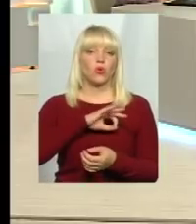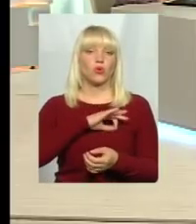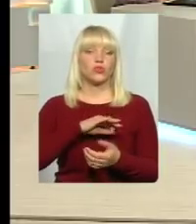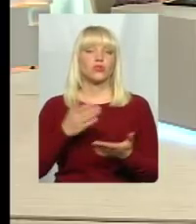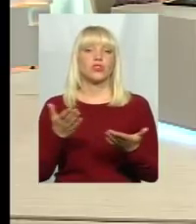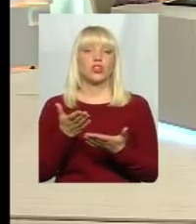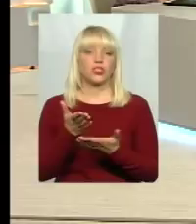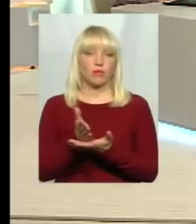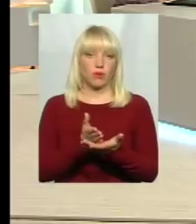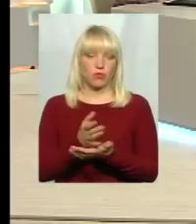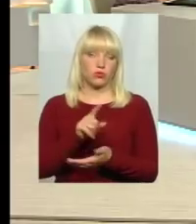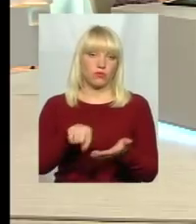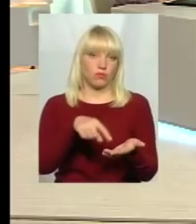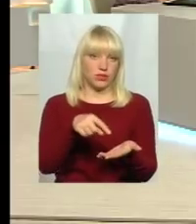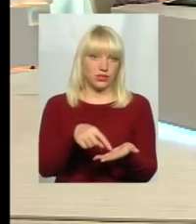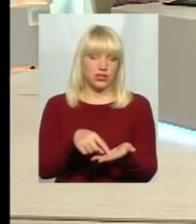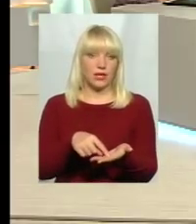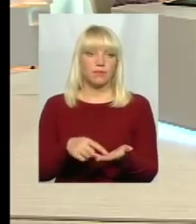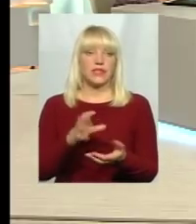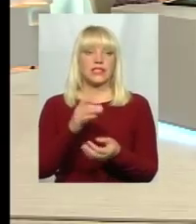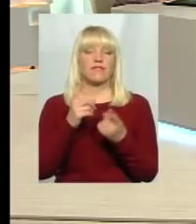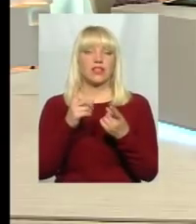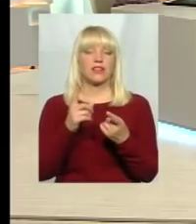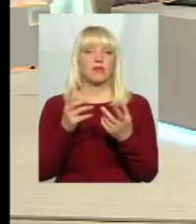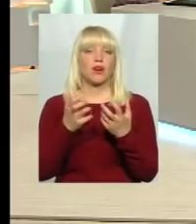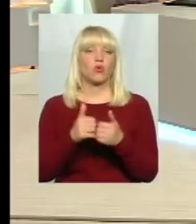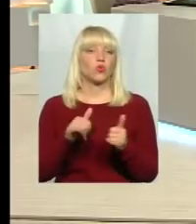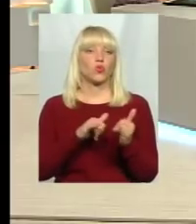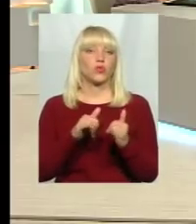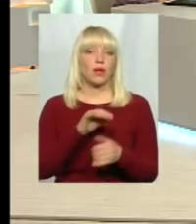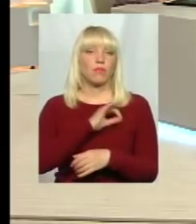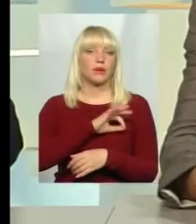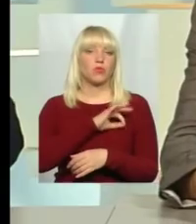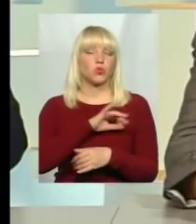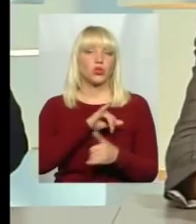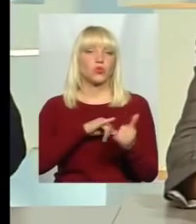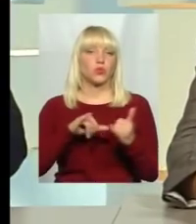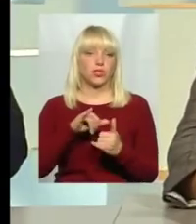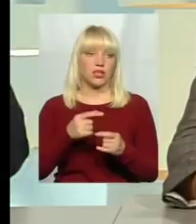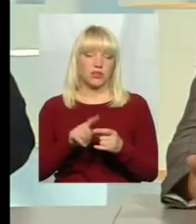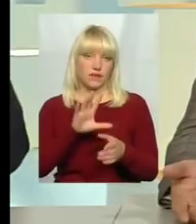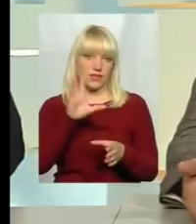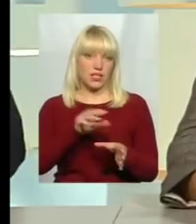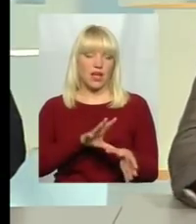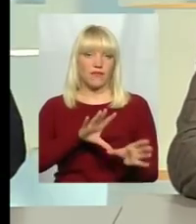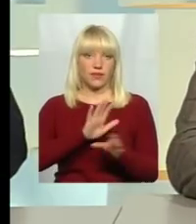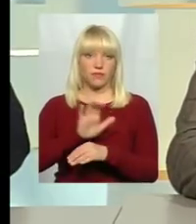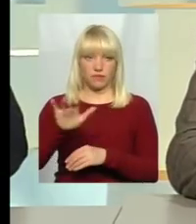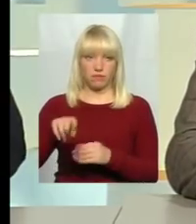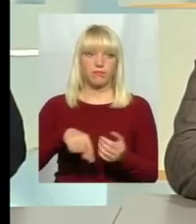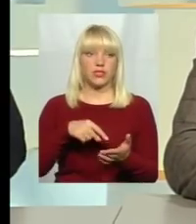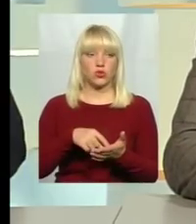місті. За великим рахунком, куди йде прибутковий і все решта? То все йде в місто. А